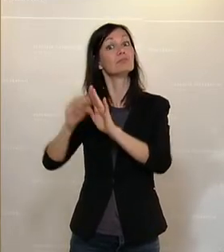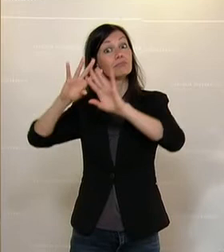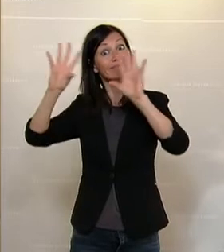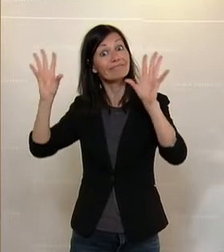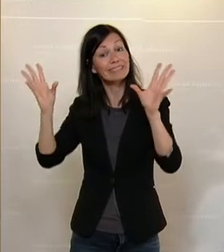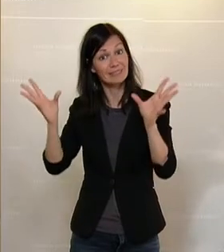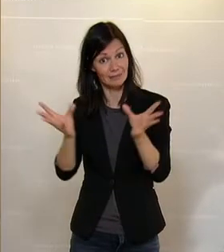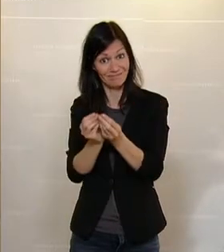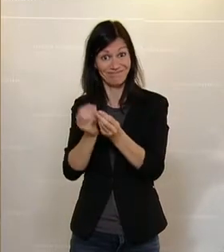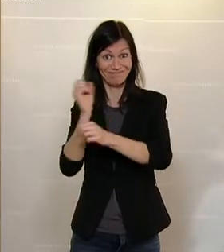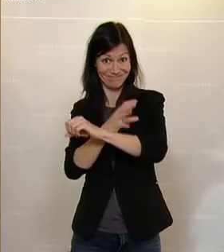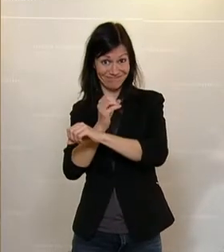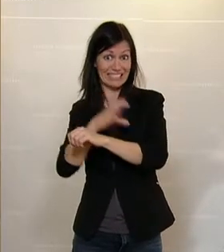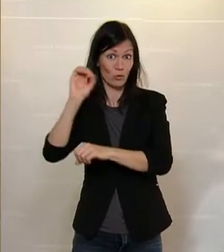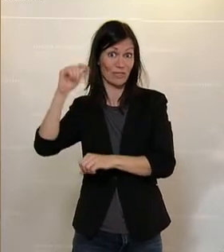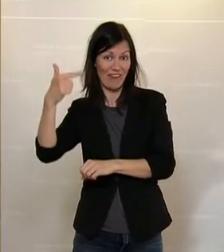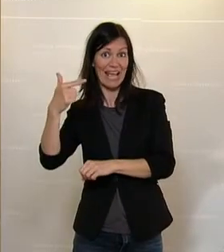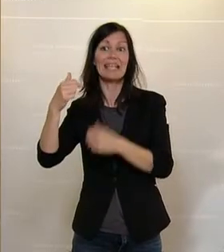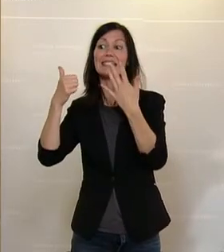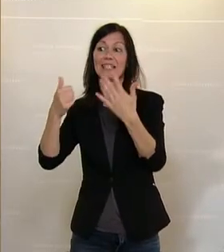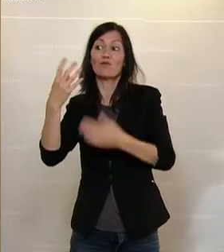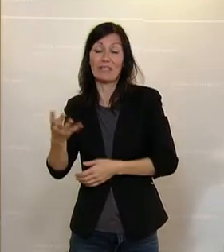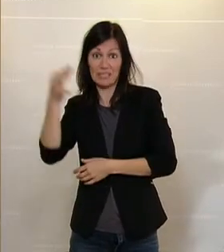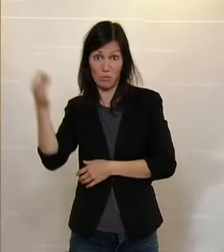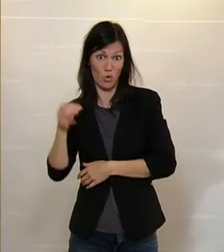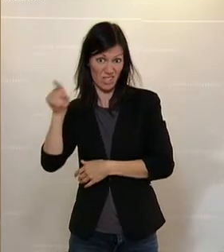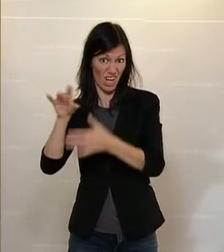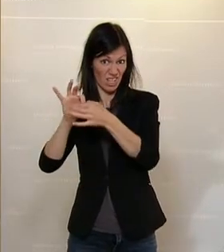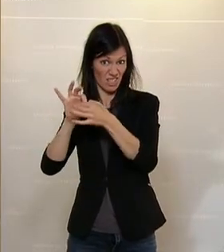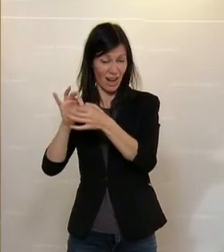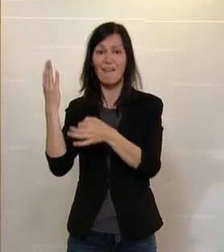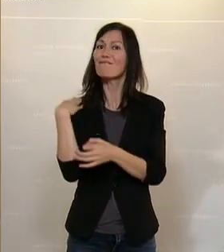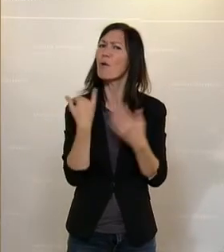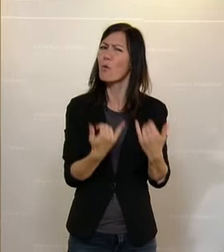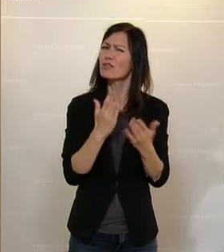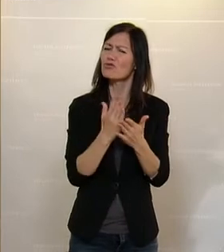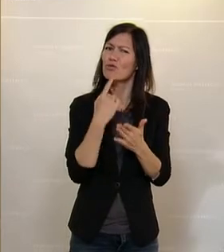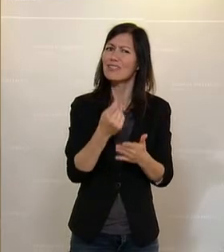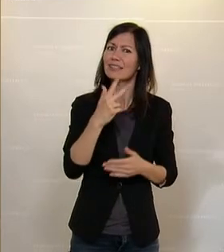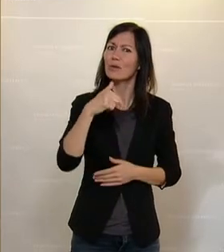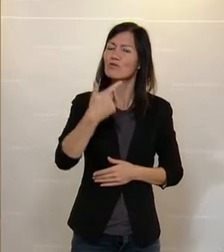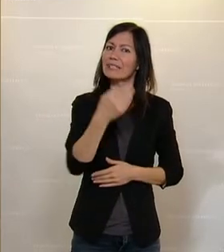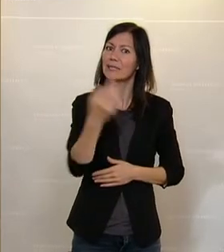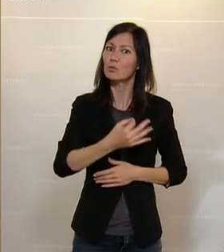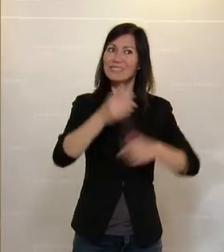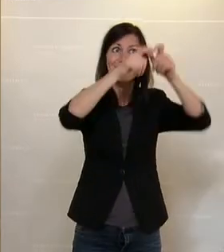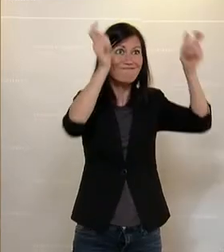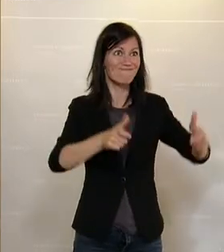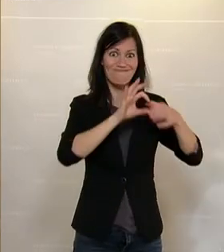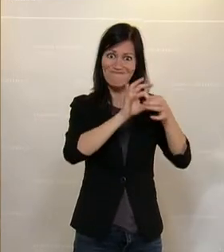Gesamtemissionen und das heißt also, wir haben heute schon gehört, von 23 Prozent im Gebäudebereich